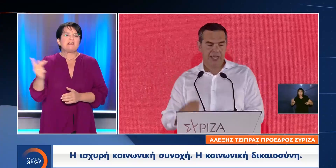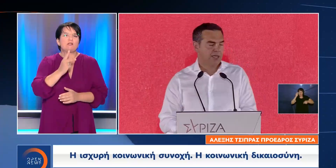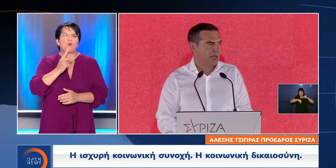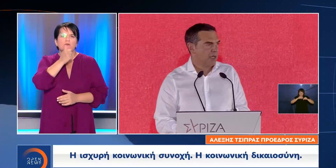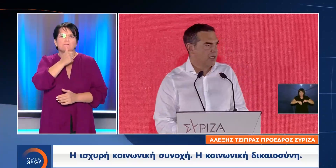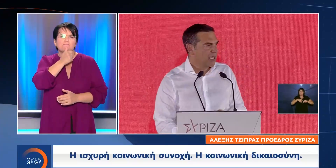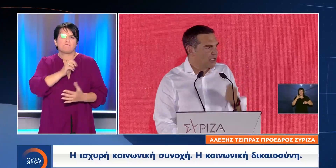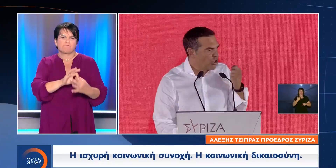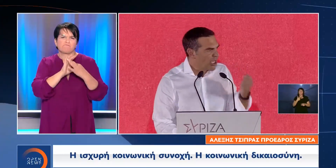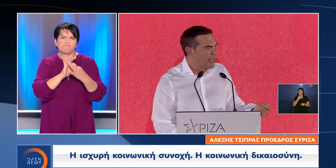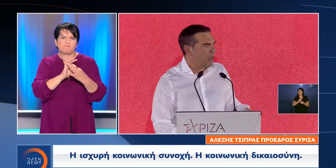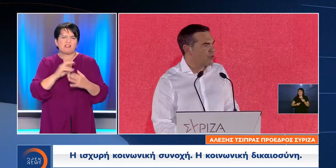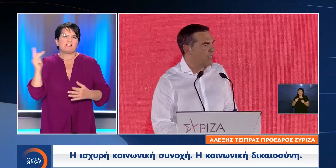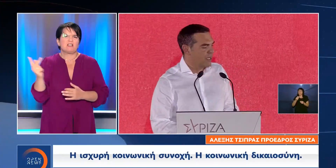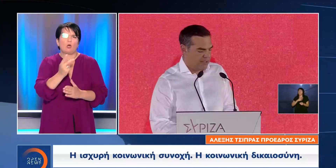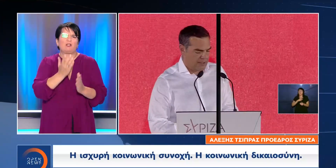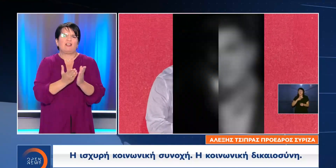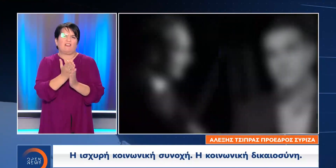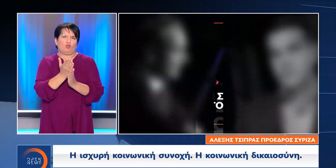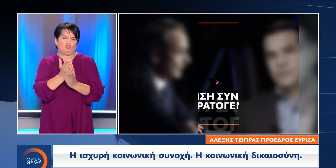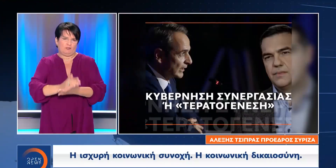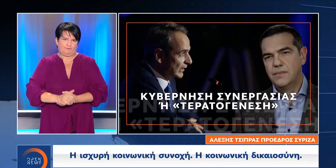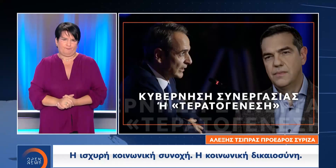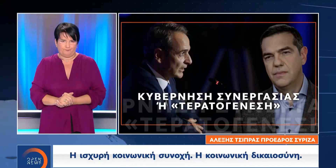συνοχή Η κοινωνική δικαιοσύνη